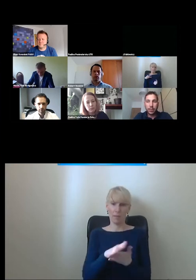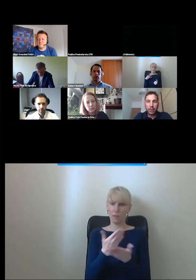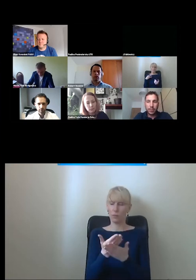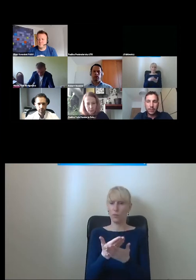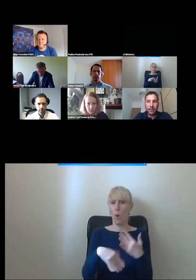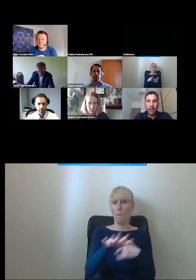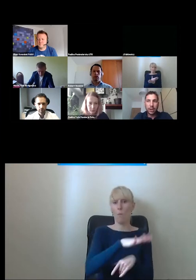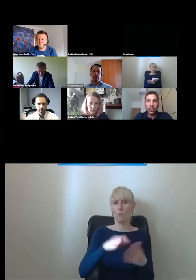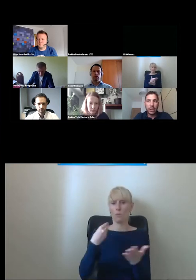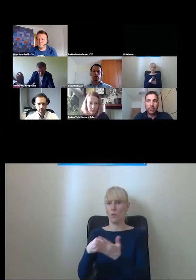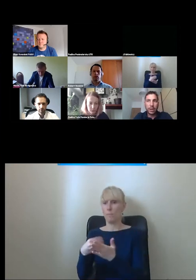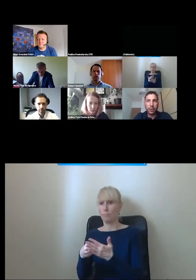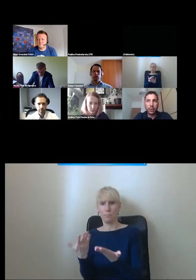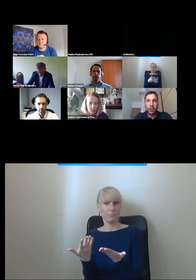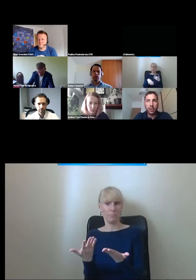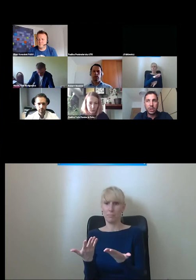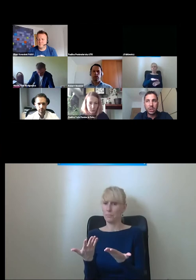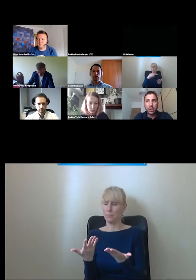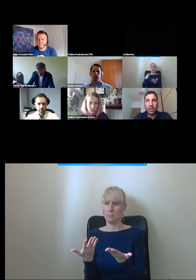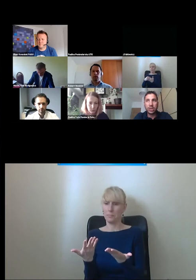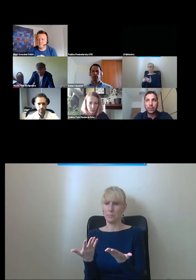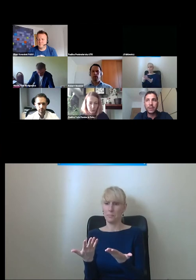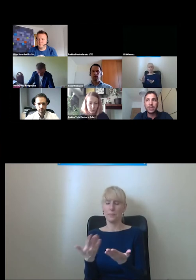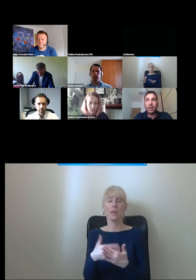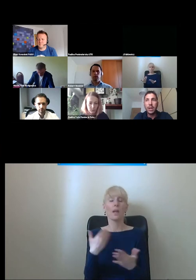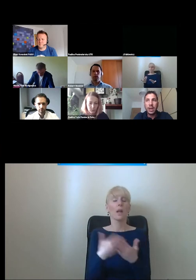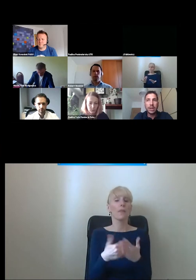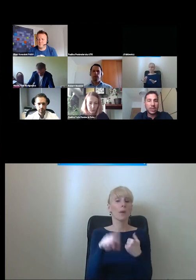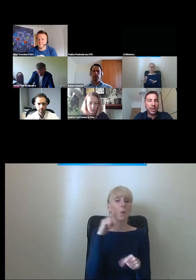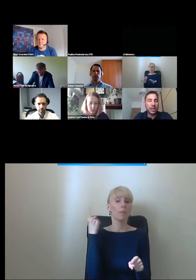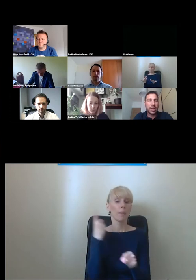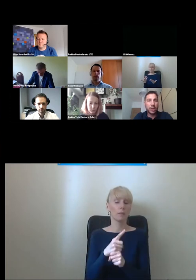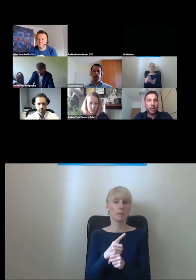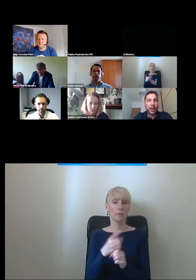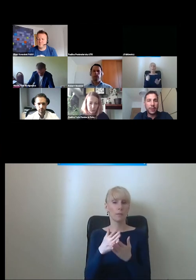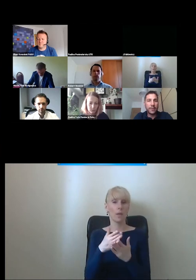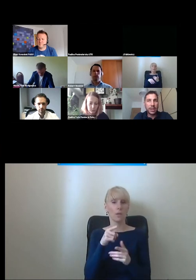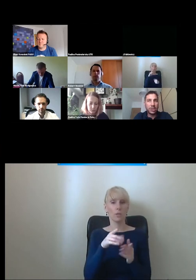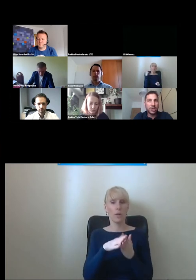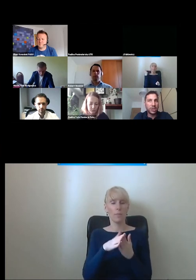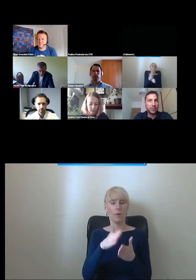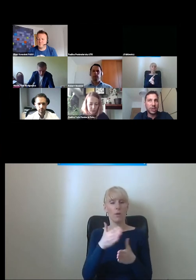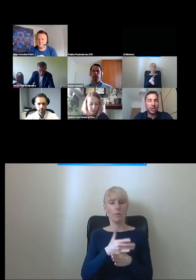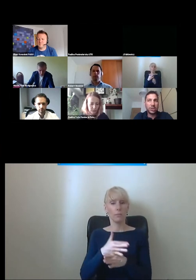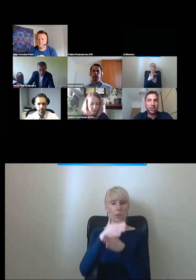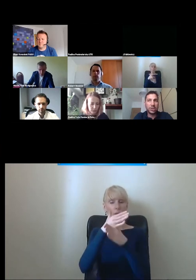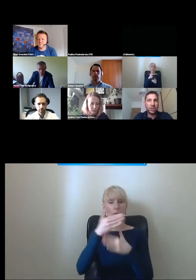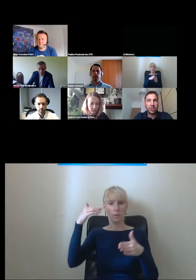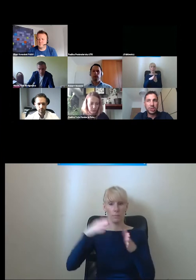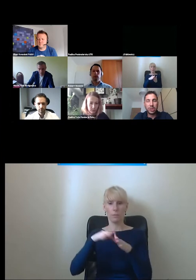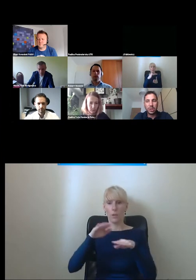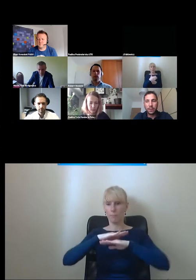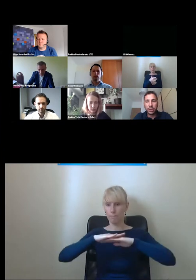ramach partnera publiczno-prywatnego takie działania podjąć. I stąd też, powiedzmy, decyzja jednak o tym, aby wyznaczyć część przejść